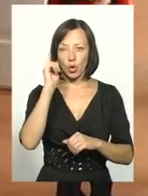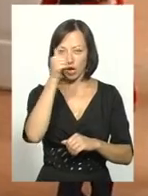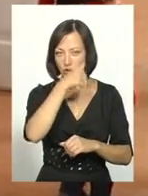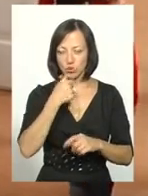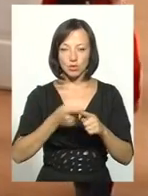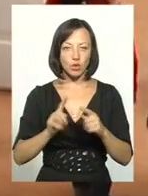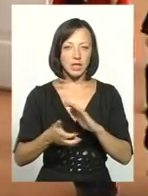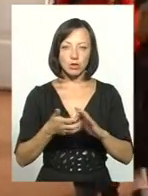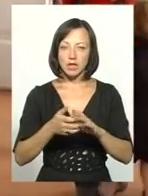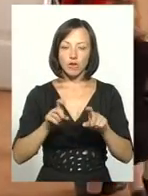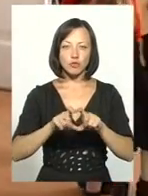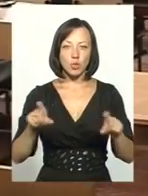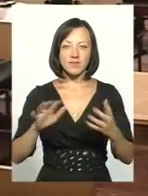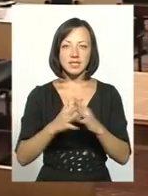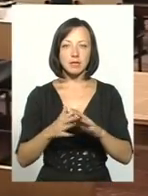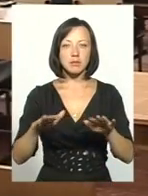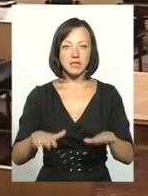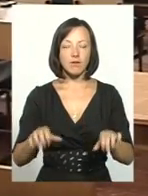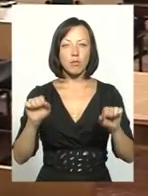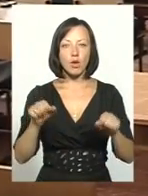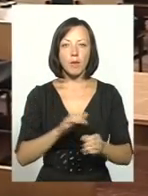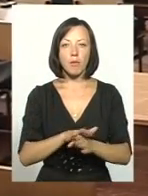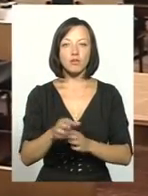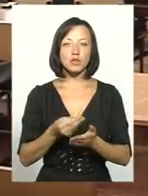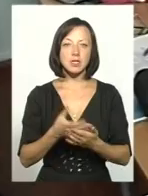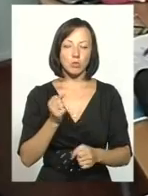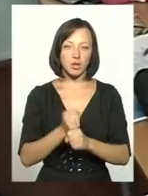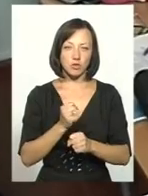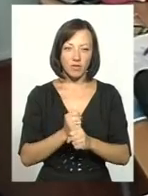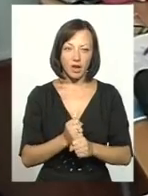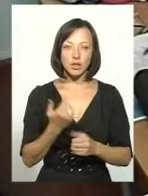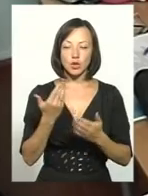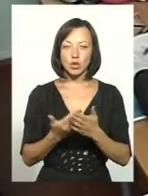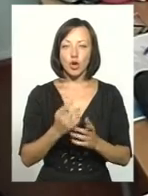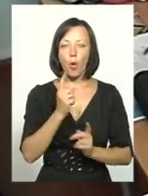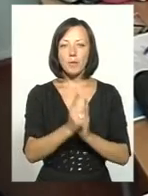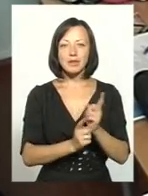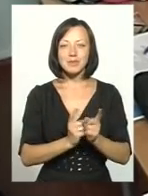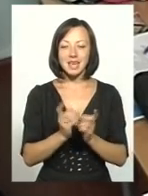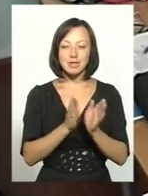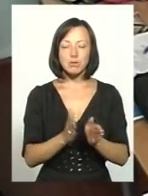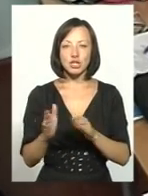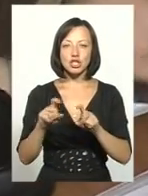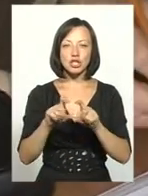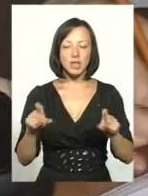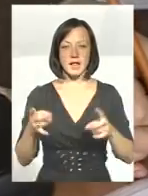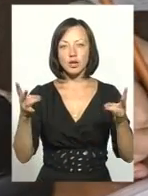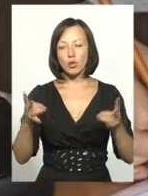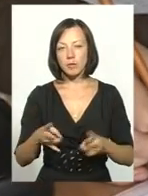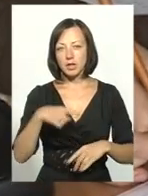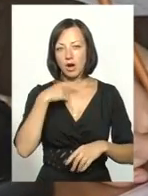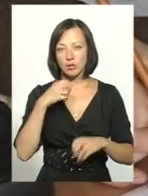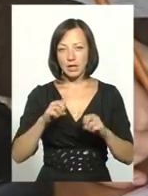недостатньо, аби школи у сільській місцевості могли повноцінно функціонувати. Тож оптимізація мережі шкіл вкрай необхідна, переконують